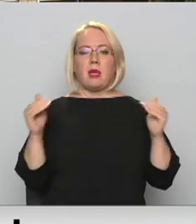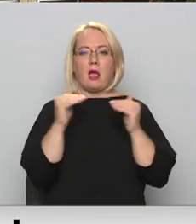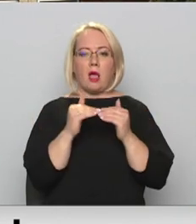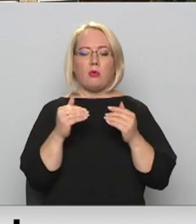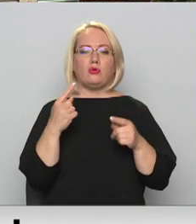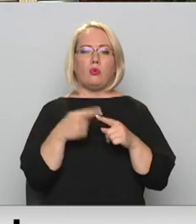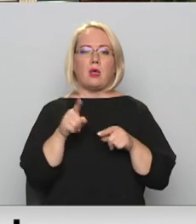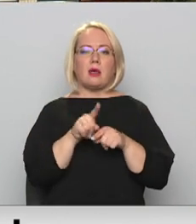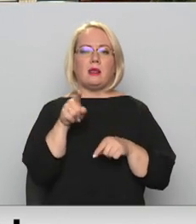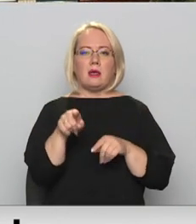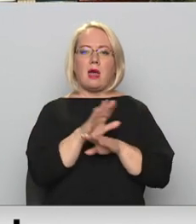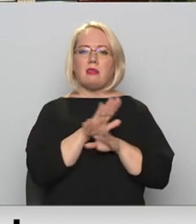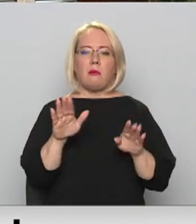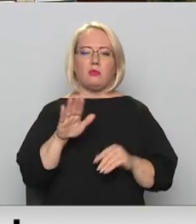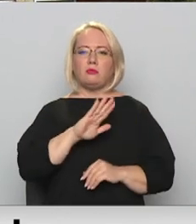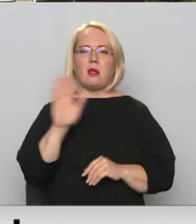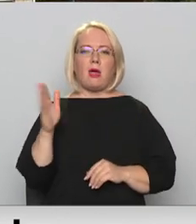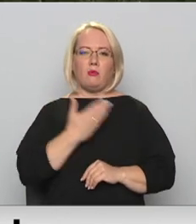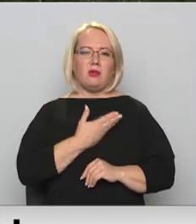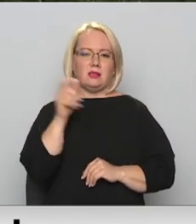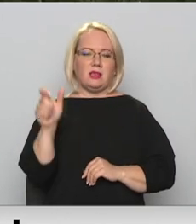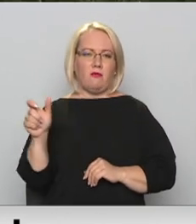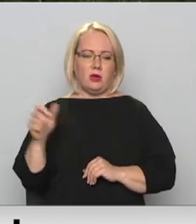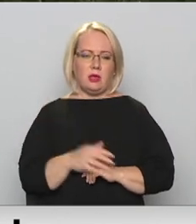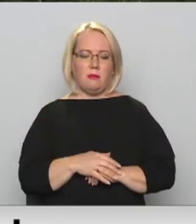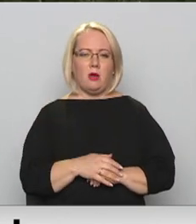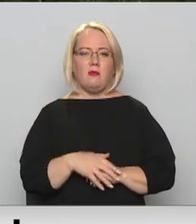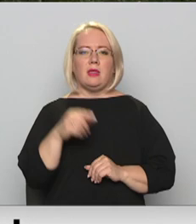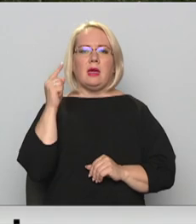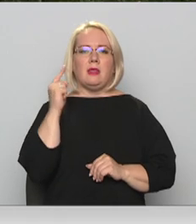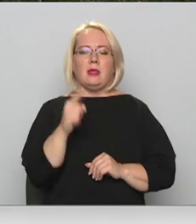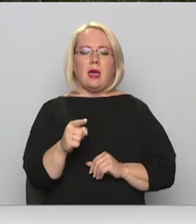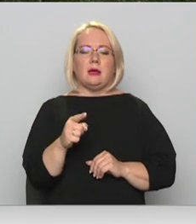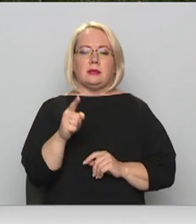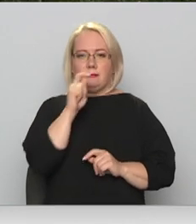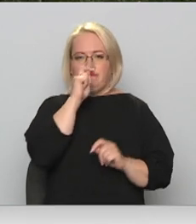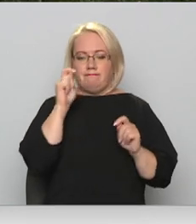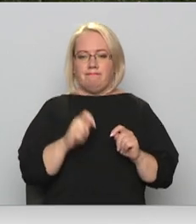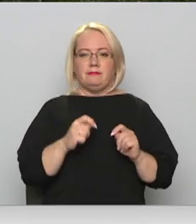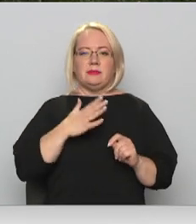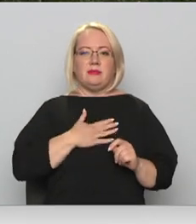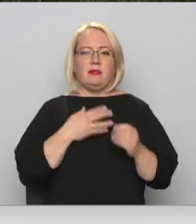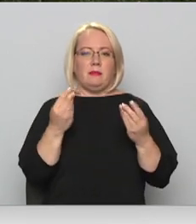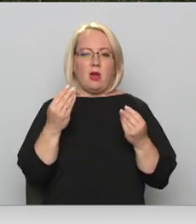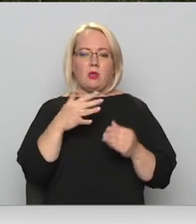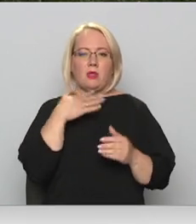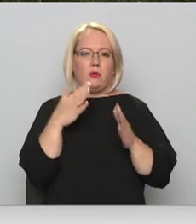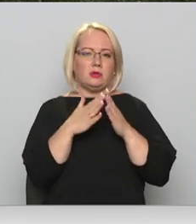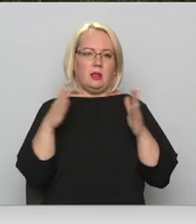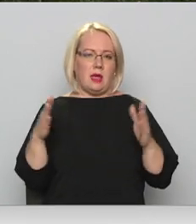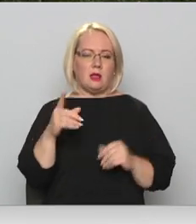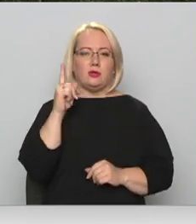arī tā, diemžēl, nebūs par labu baldoniešiem. Tas sitiens pa budžetu ir daudz ievērojumāks. Tikai